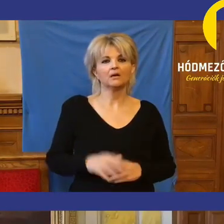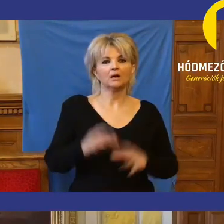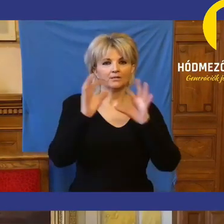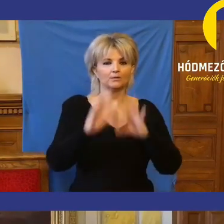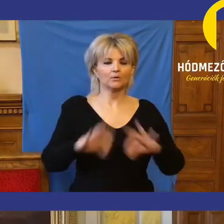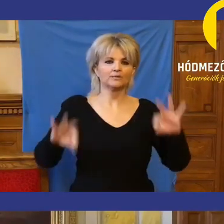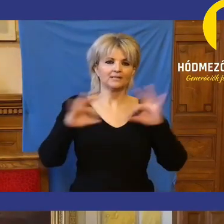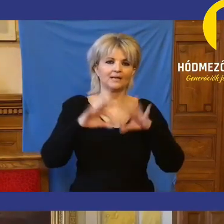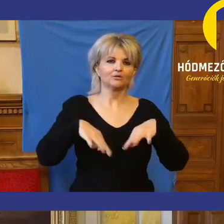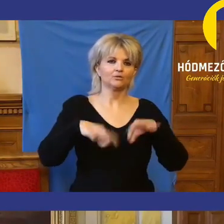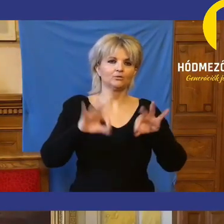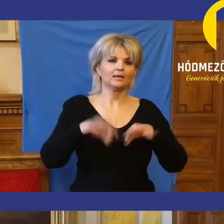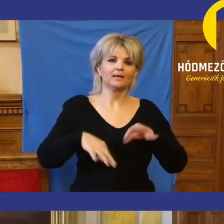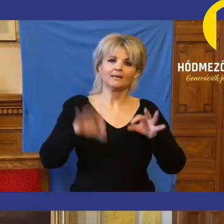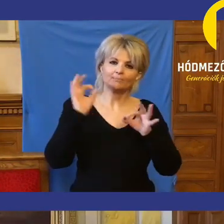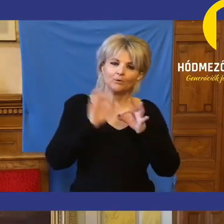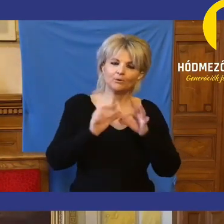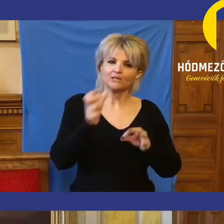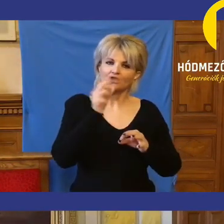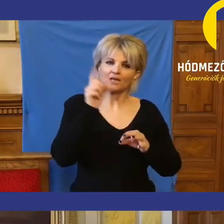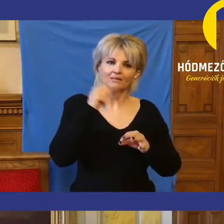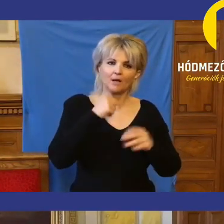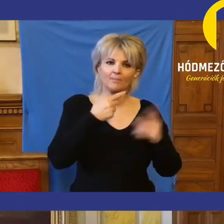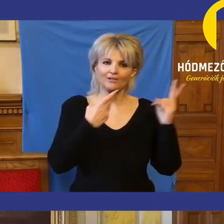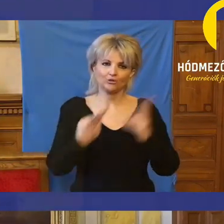ügyeket szinte mindig pont Cseri Tamás hozzá ide. Nem kütelezni.